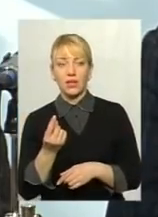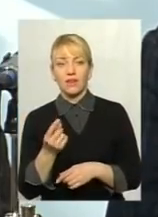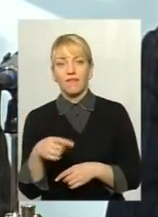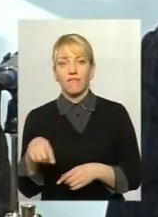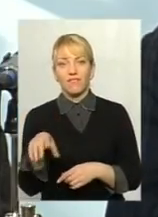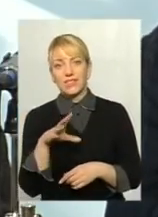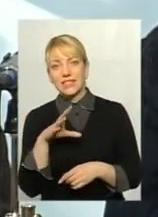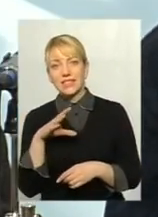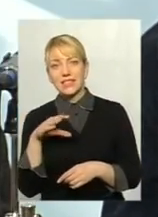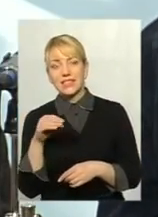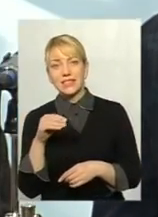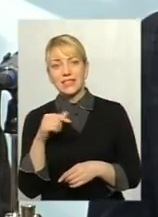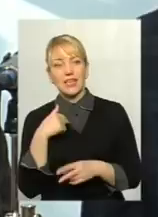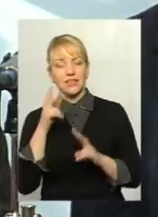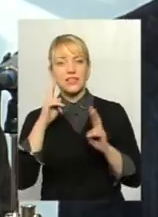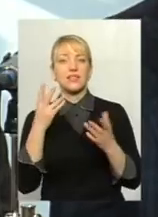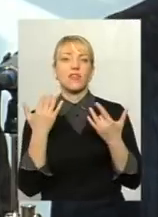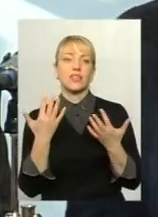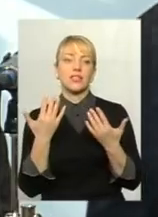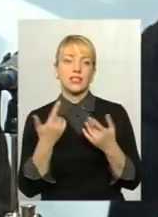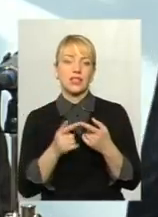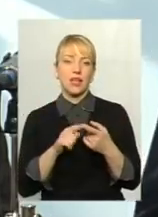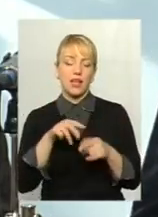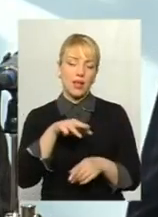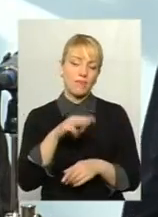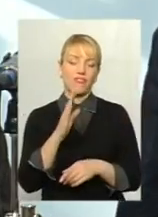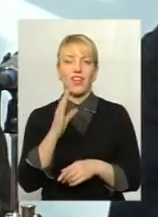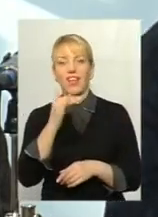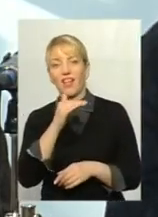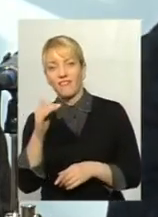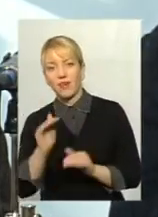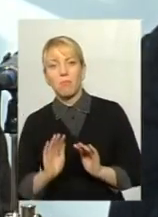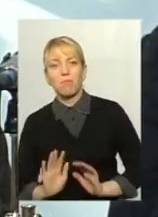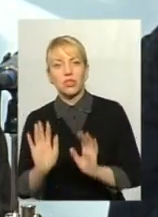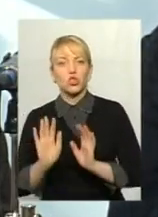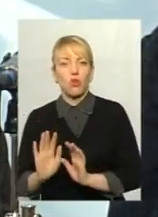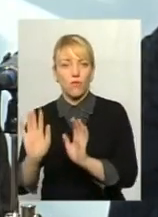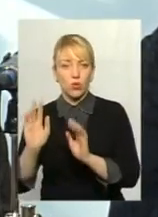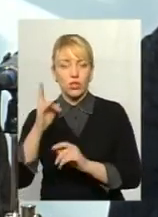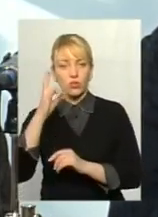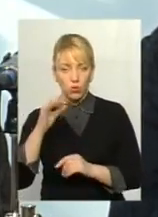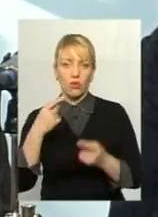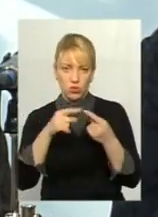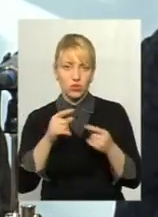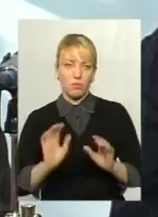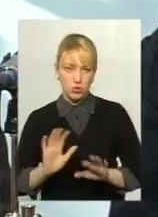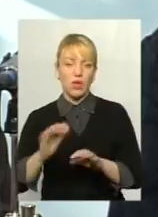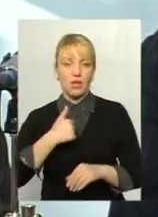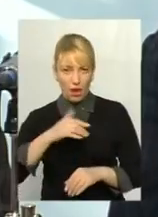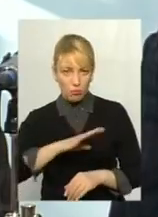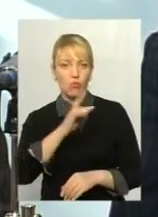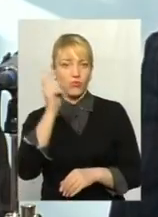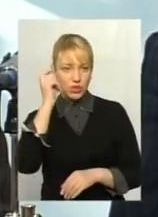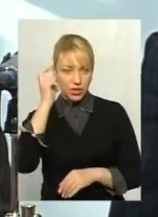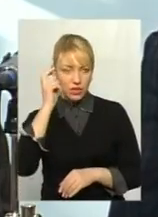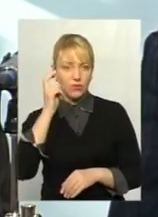я не знаю, наскільки там МВФ підштовхує, але всі інші підштовхую. Я був в Києві, одну